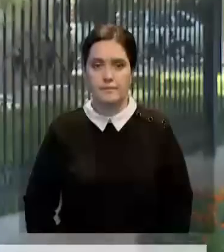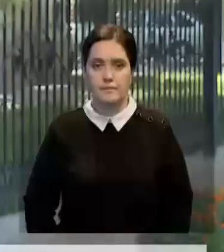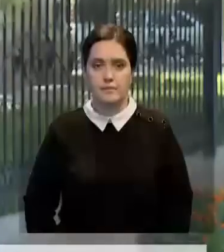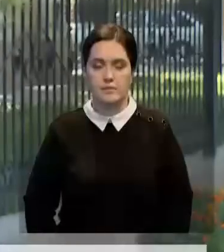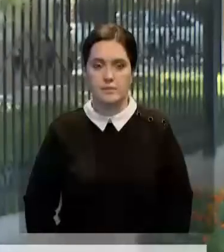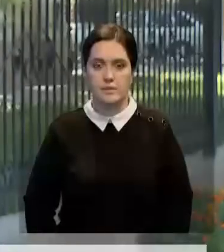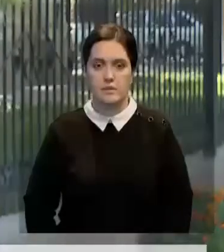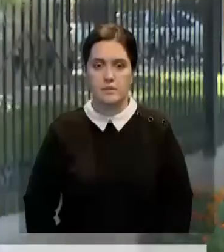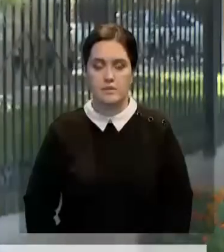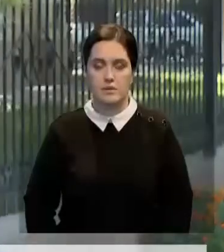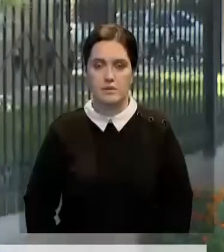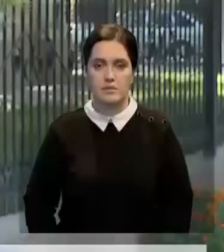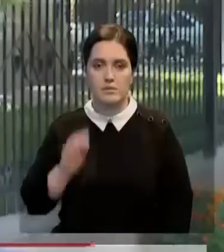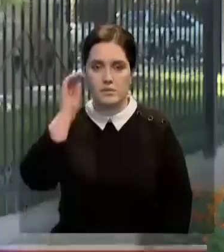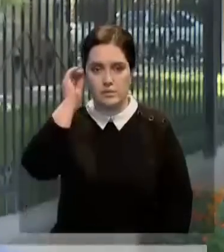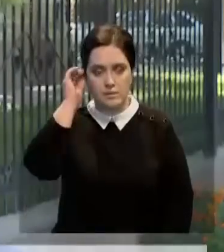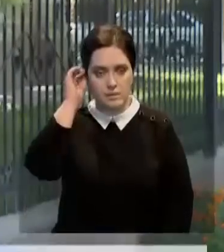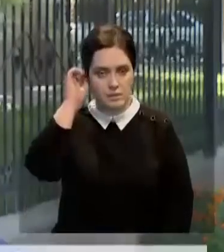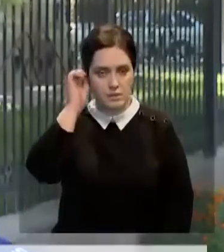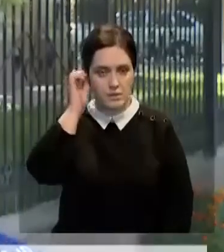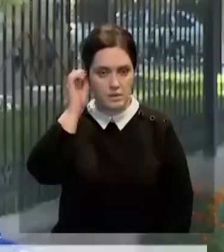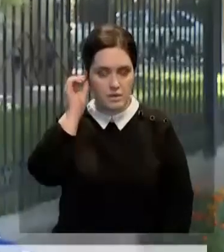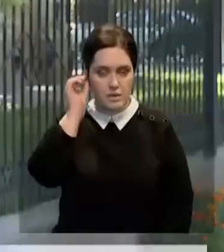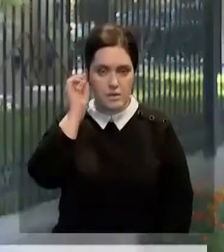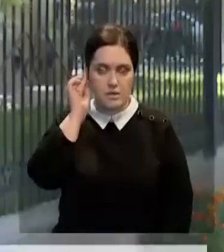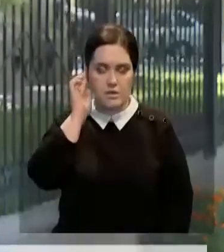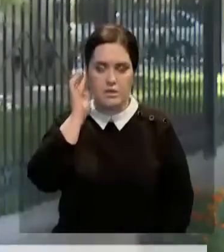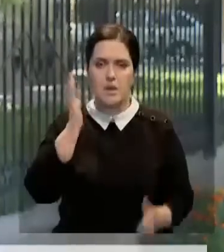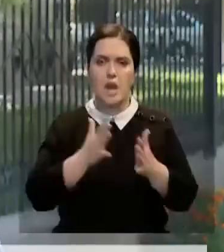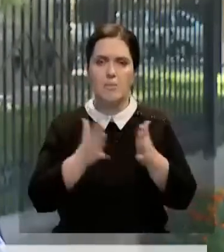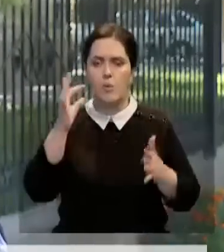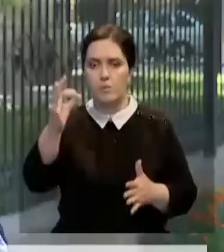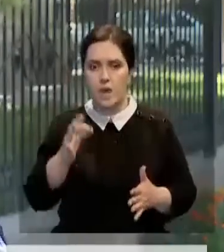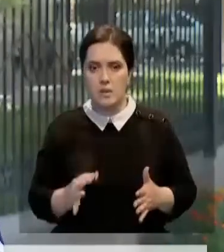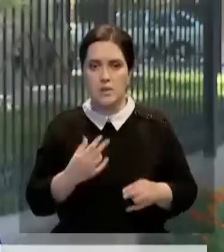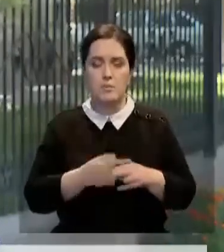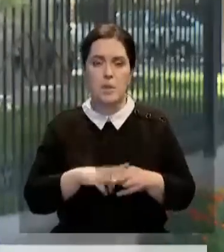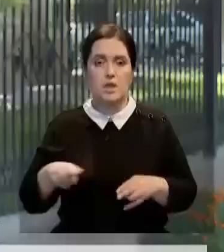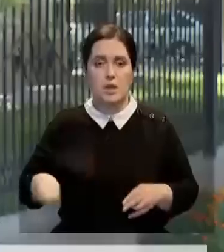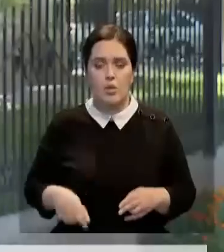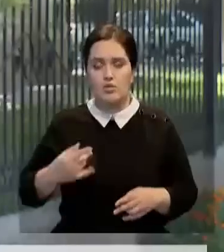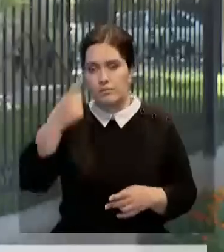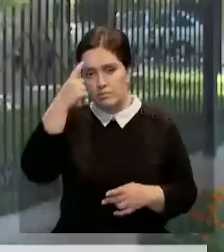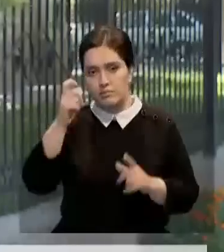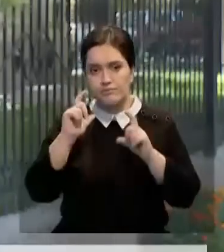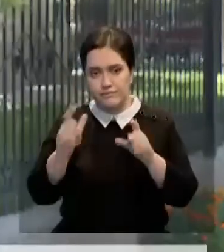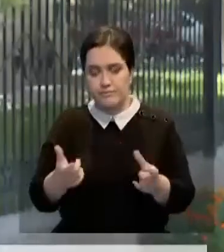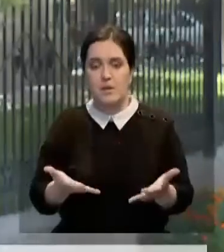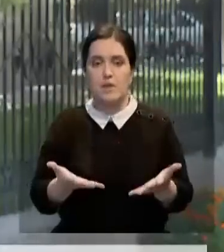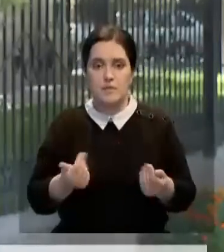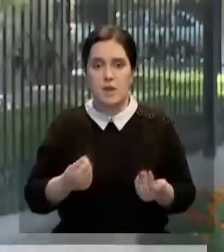В основном все директора школы на сегодняшний день пришли, ознакомились с уведомлением, взяли,